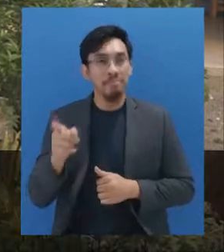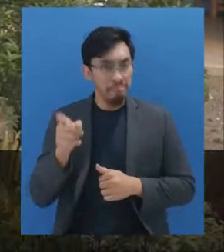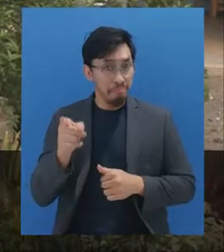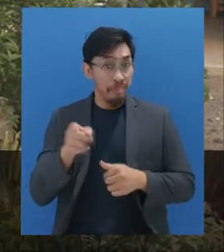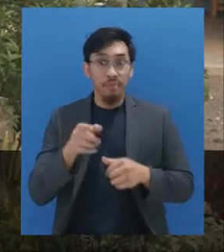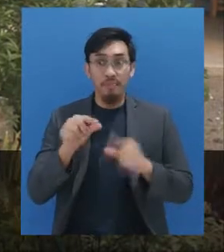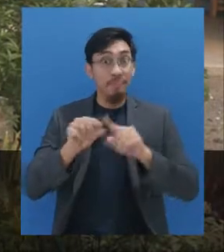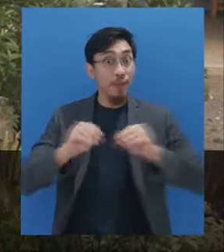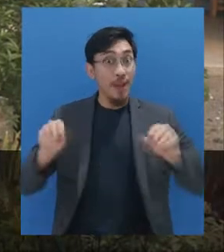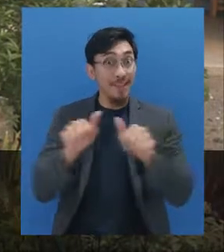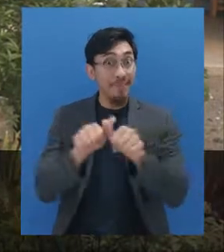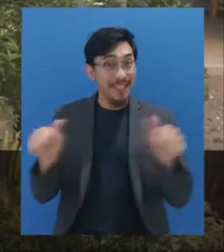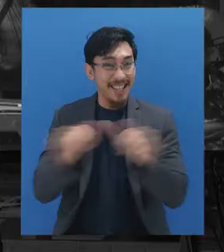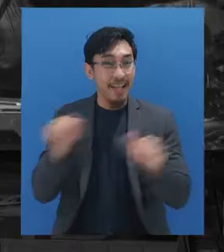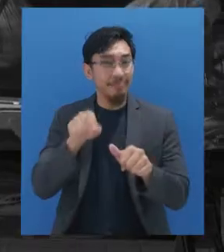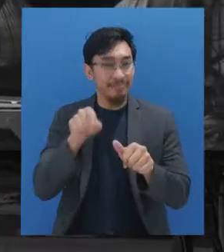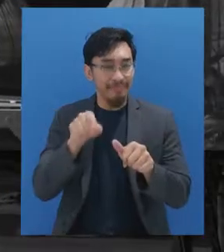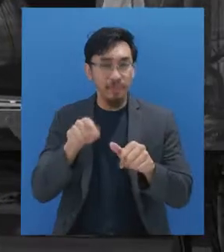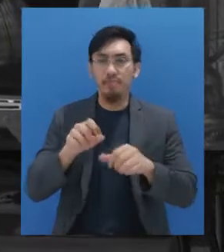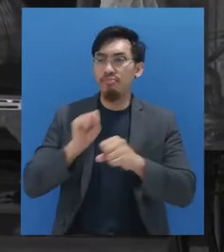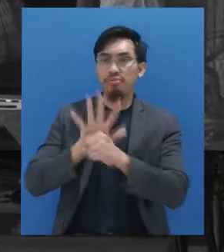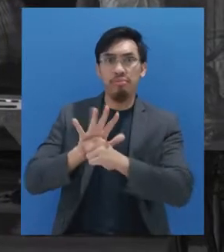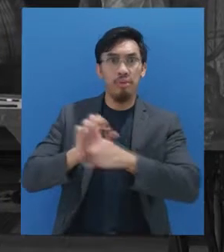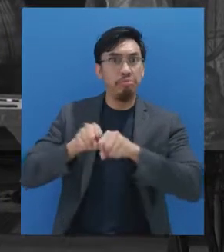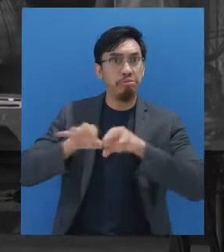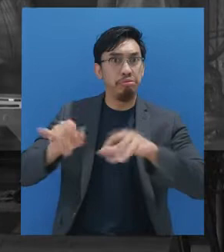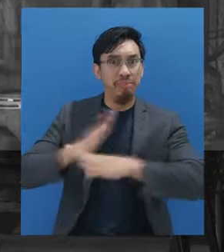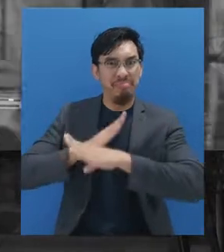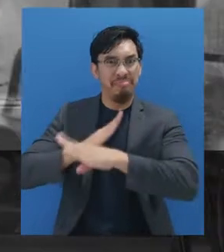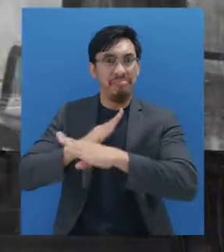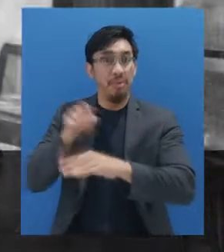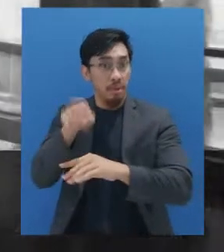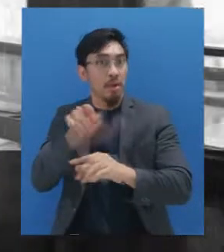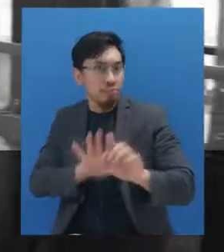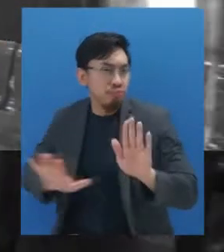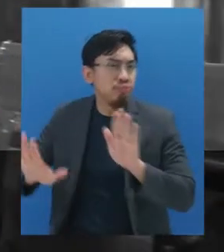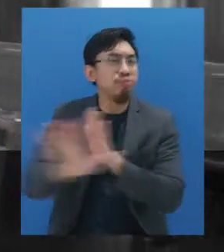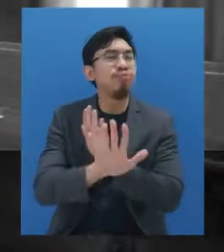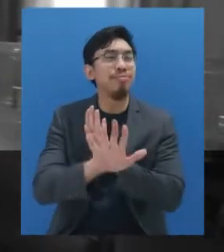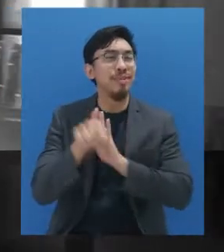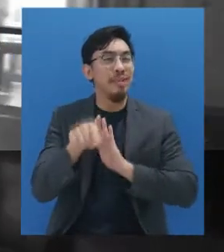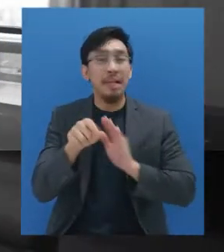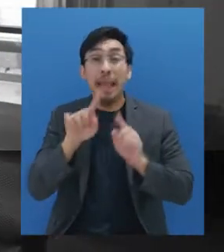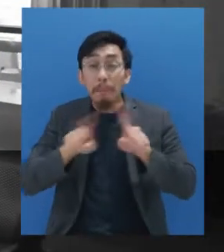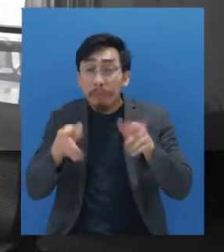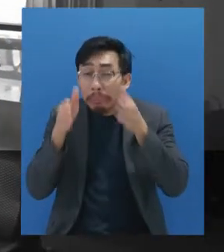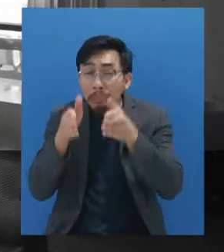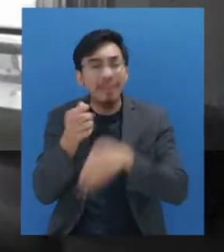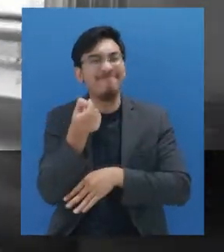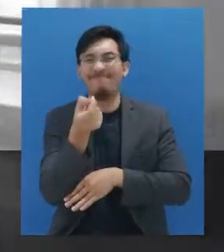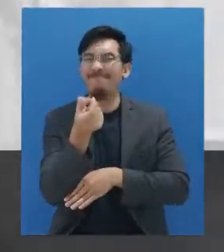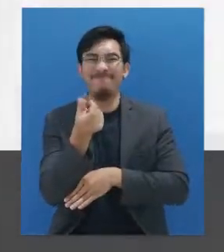perhatian yang diberikan kepada petugas kebersihan, padahal mereka juga merupakan garda terdepan dalam pencegahan penyebaran COVID-19.